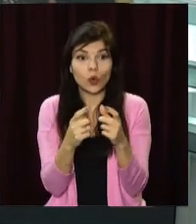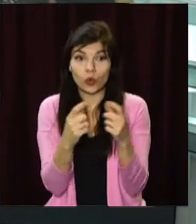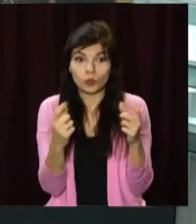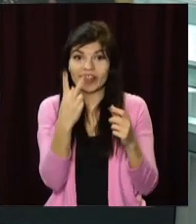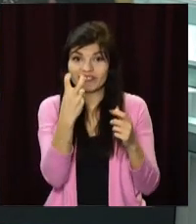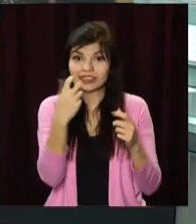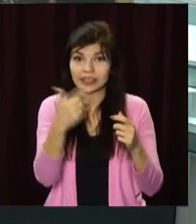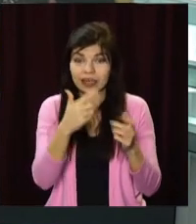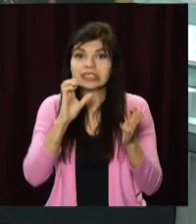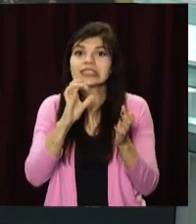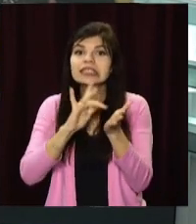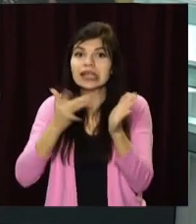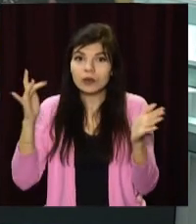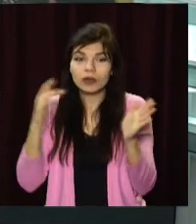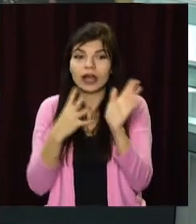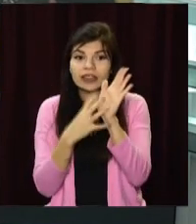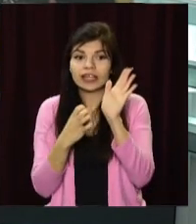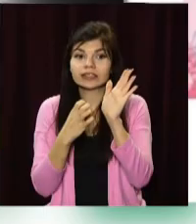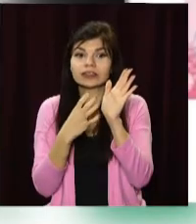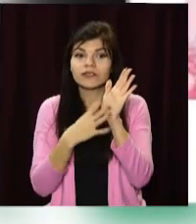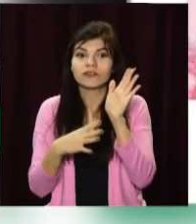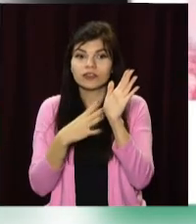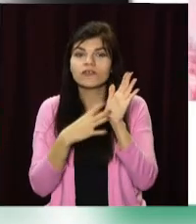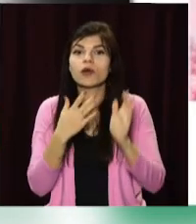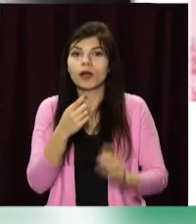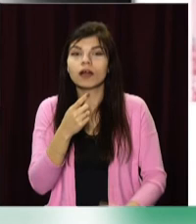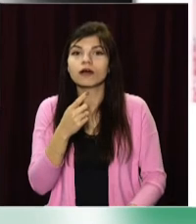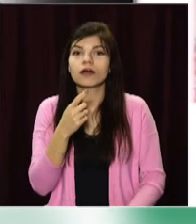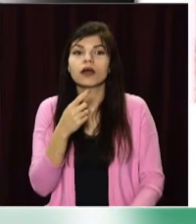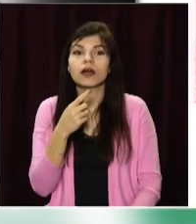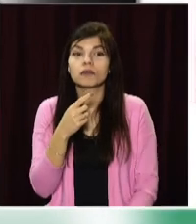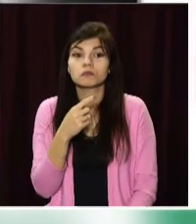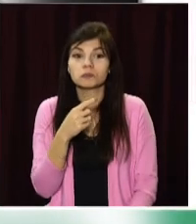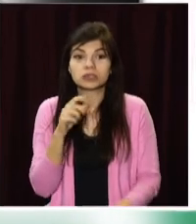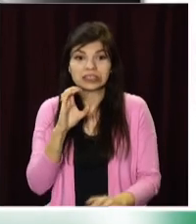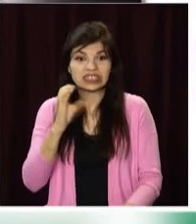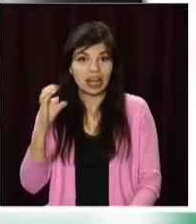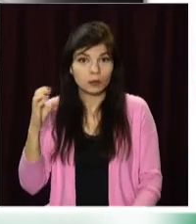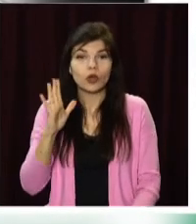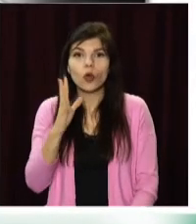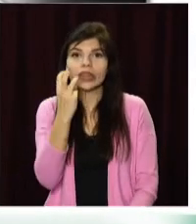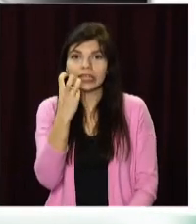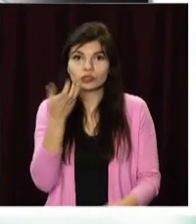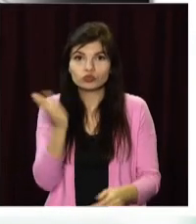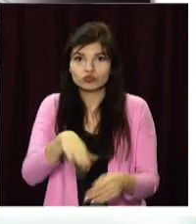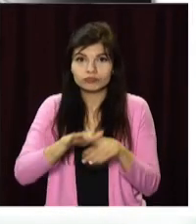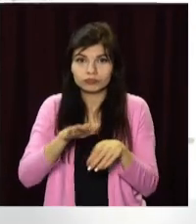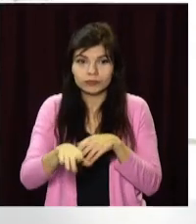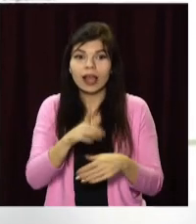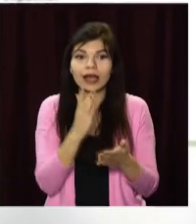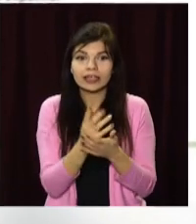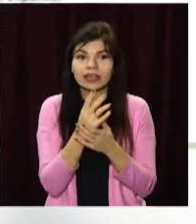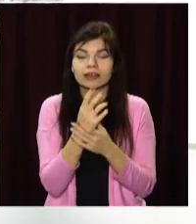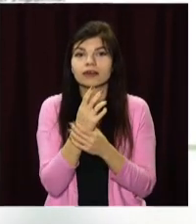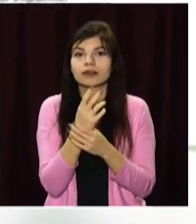Національний банк України випустив сувенірну банкноту. Купюра у 200 гривень зі Срібла 999-ї проби. Її тираж